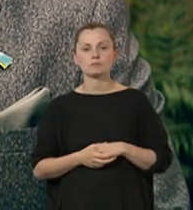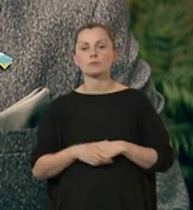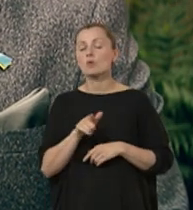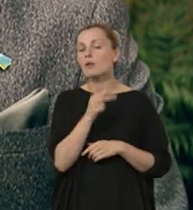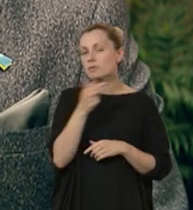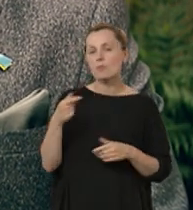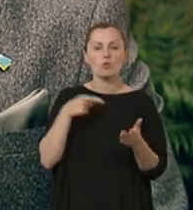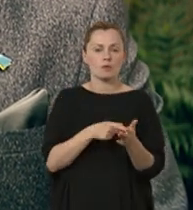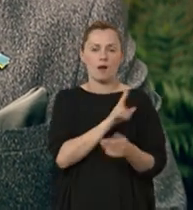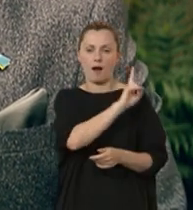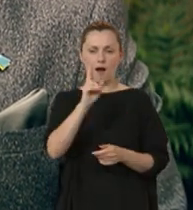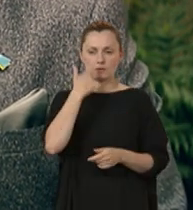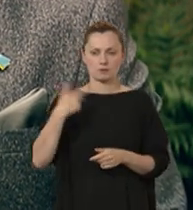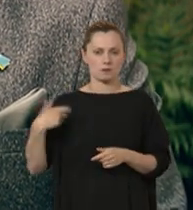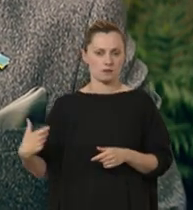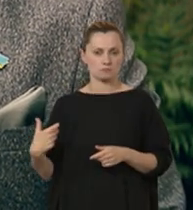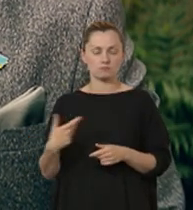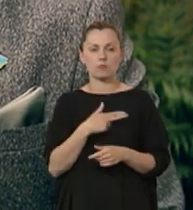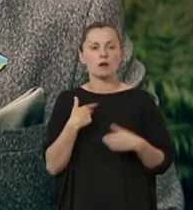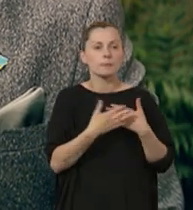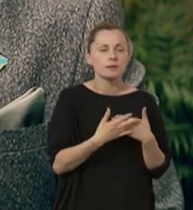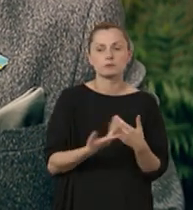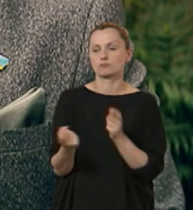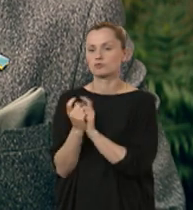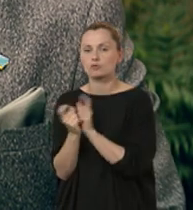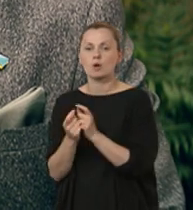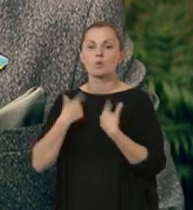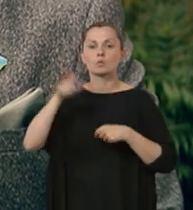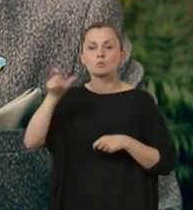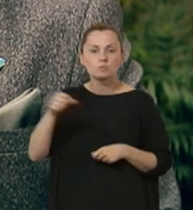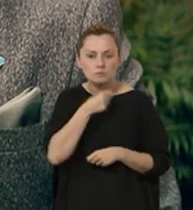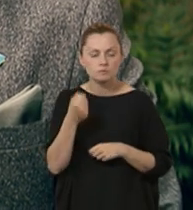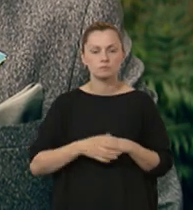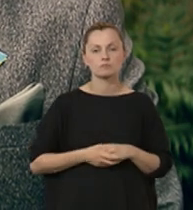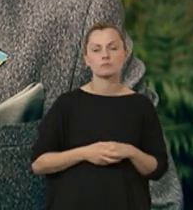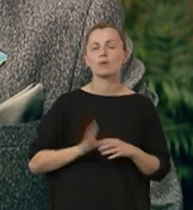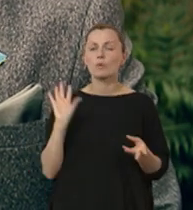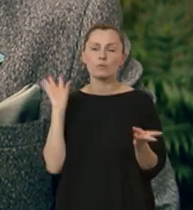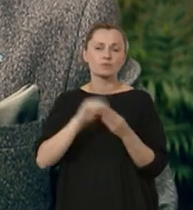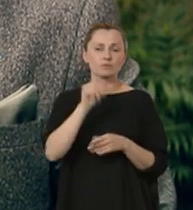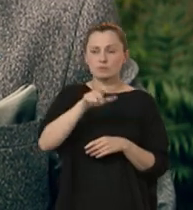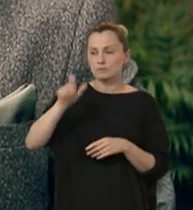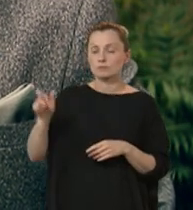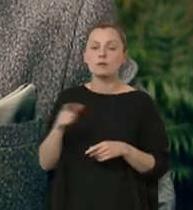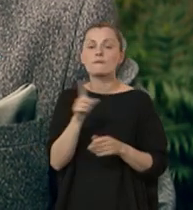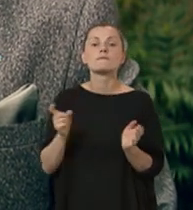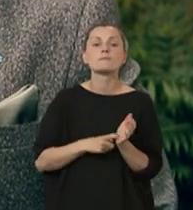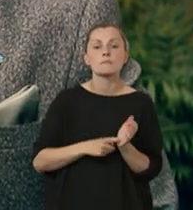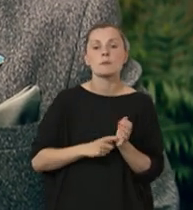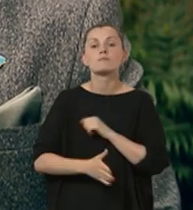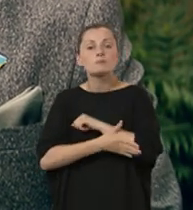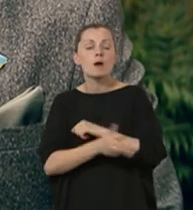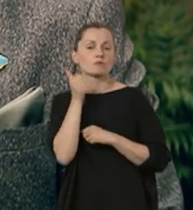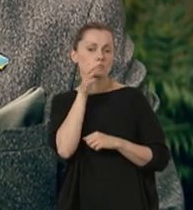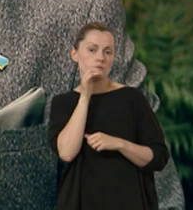Ten temat dotyczy każdego z nas, naszych bliskich, sąsiadów, seniorów. Jednym słowem wszystkich, którzy wymagają